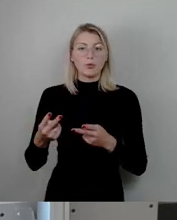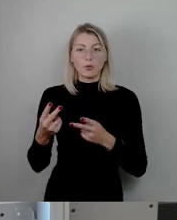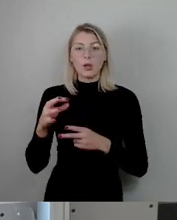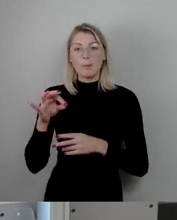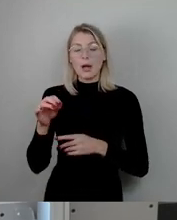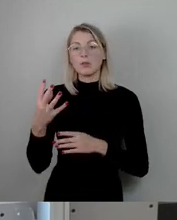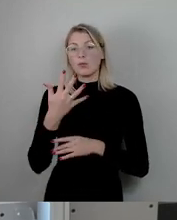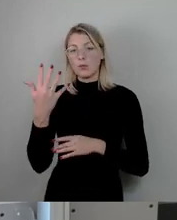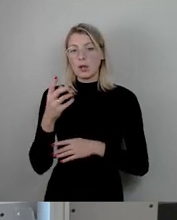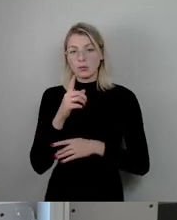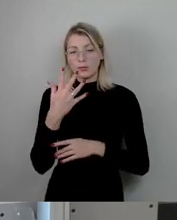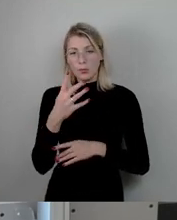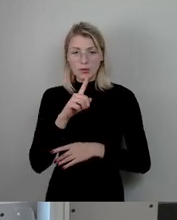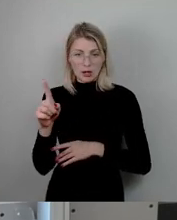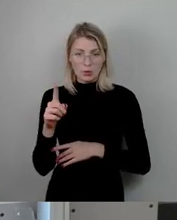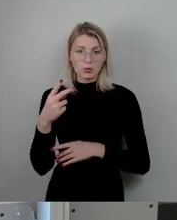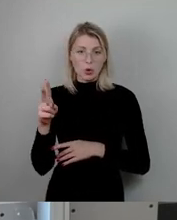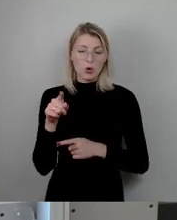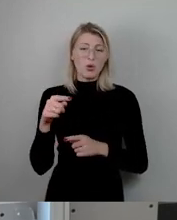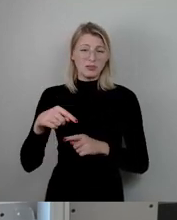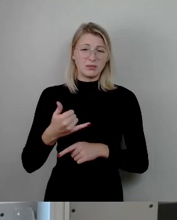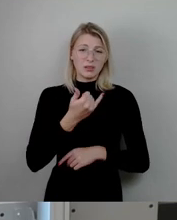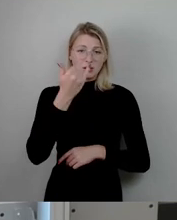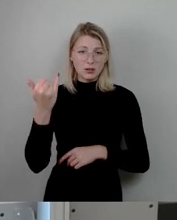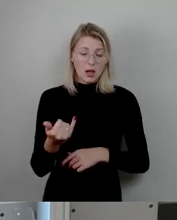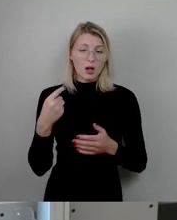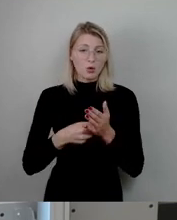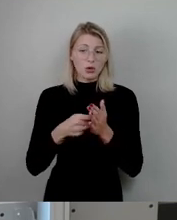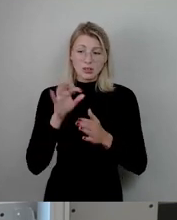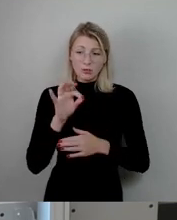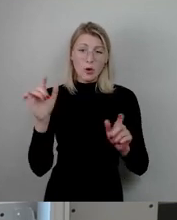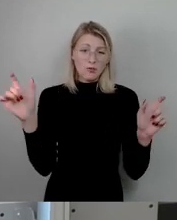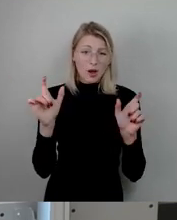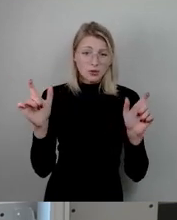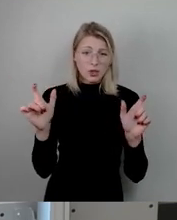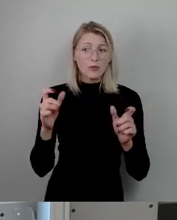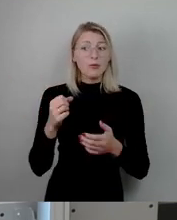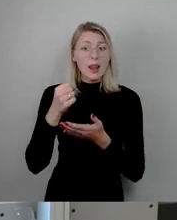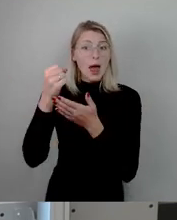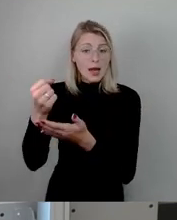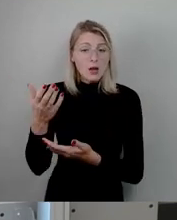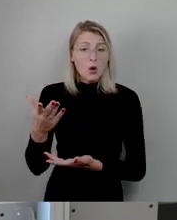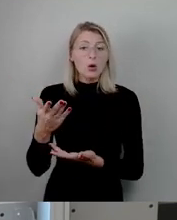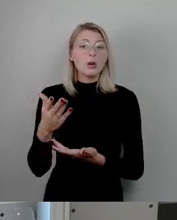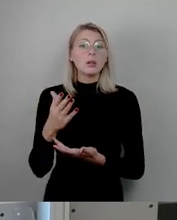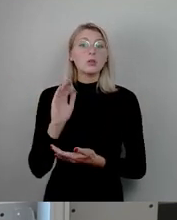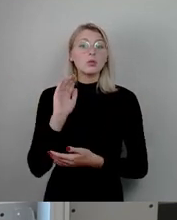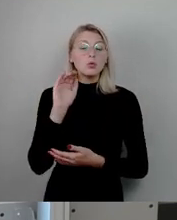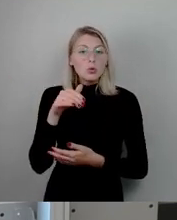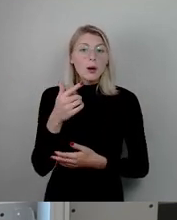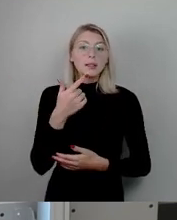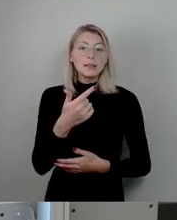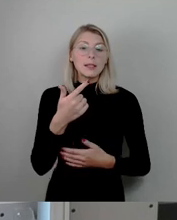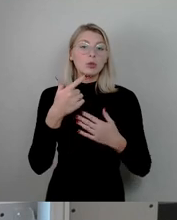Euro hat, hatten wir in diesem Jahr Kosten für die Veranstaltung, für die Verleihung in Höhe von mehr als 27